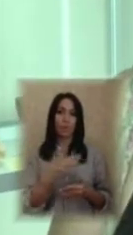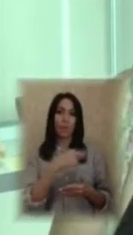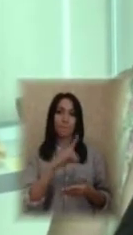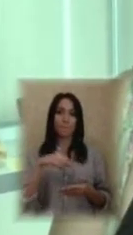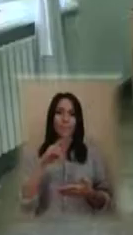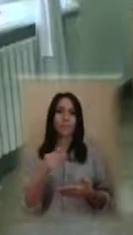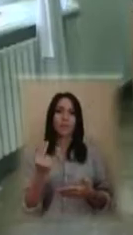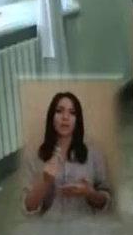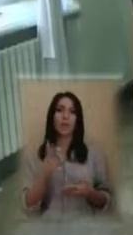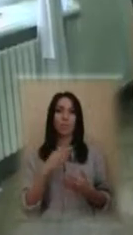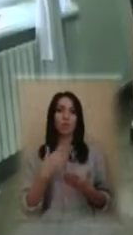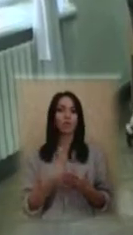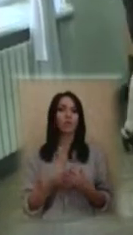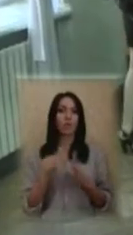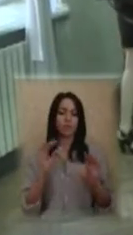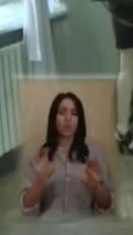законам.